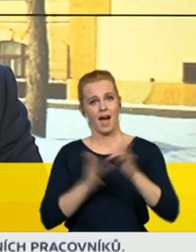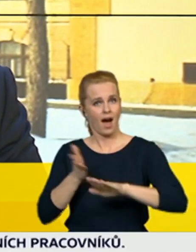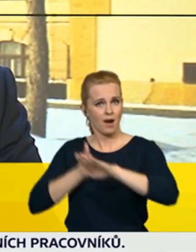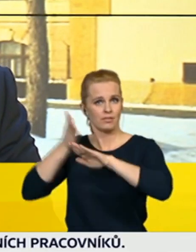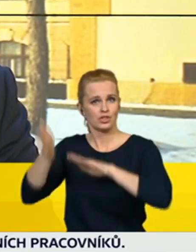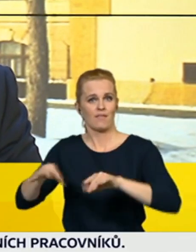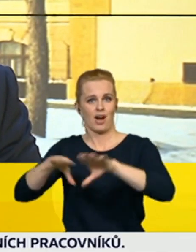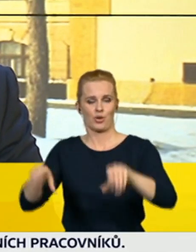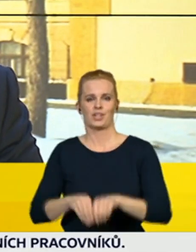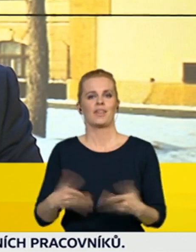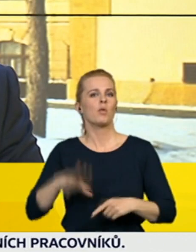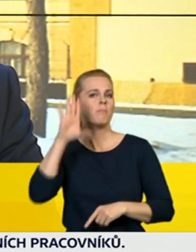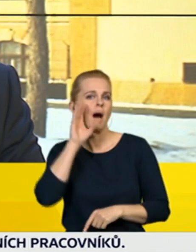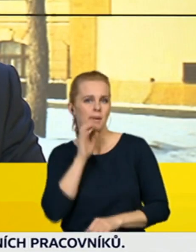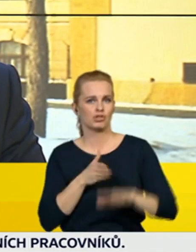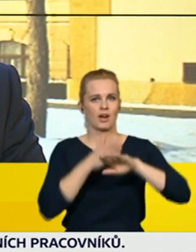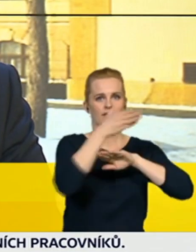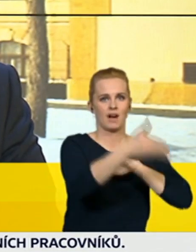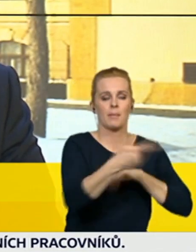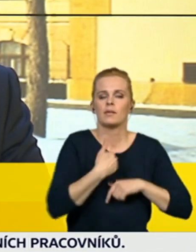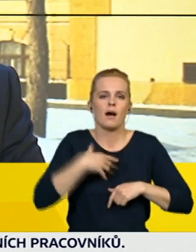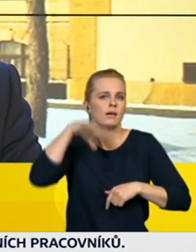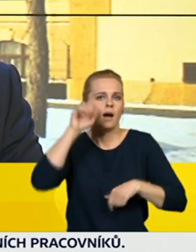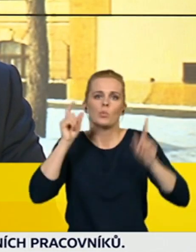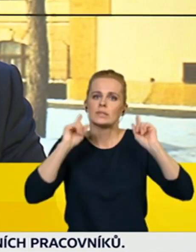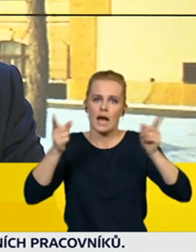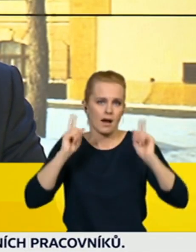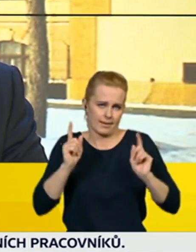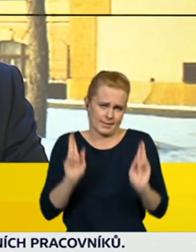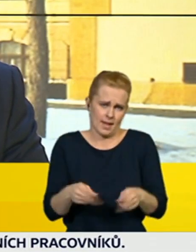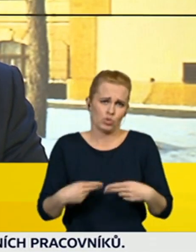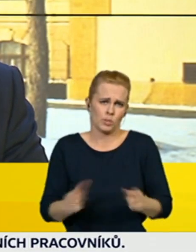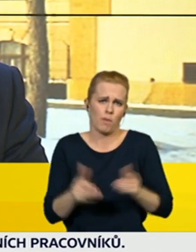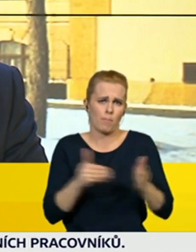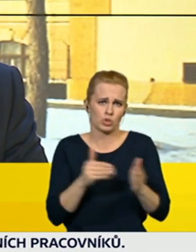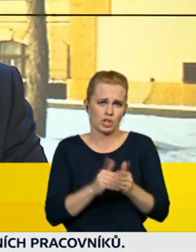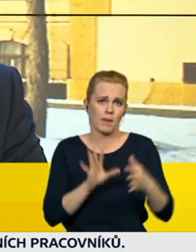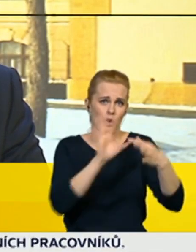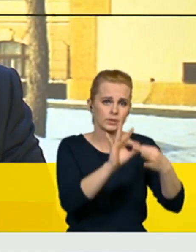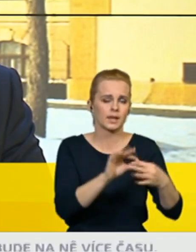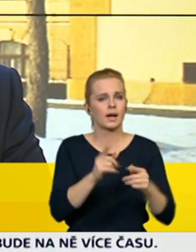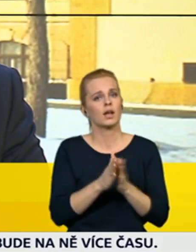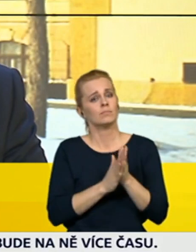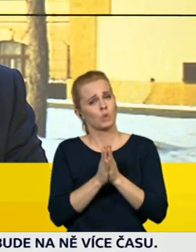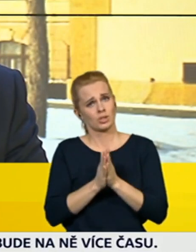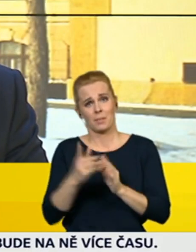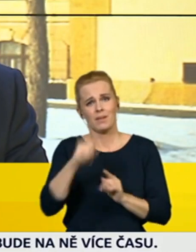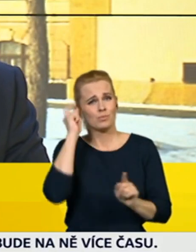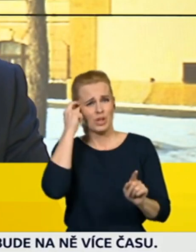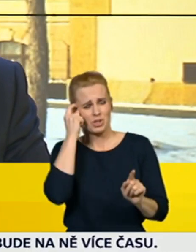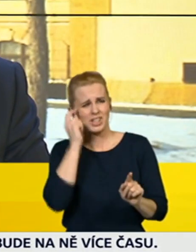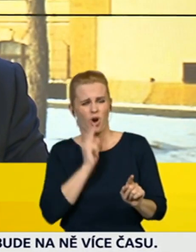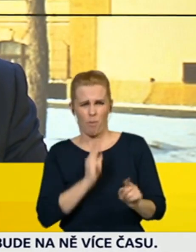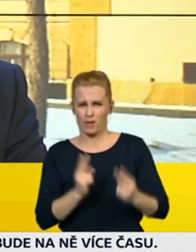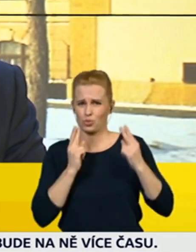návštěvy za babičkou. Já chápu, že to nemůžeme úplně zakázat, ale vždycky žádáme, aby to lidé skutečně zvážili, zda opravdu musí tu návštěvu učinit,